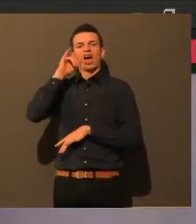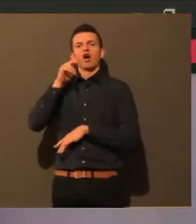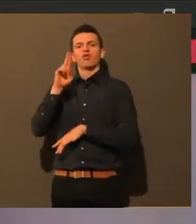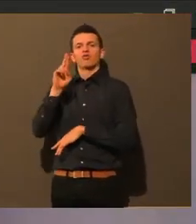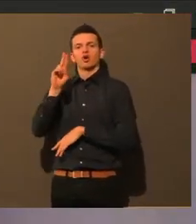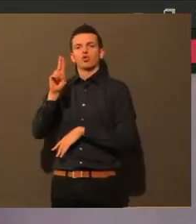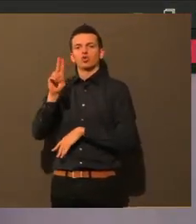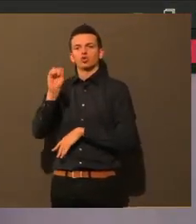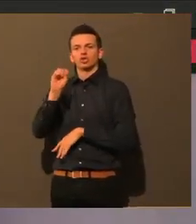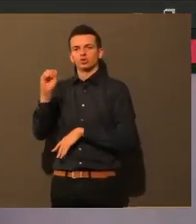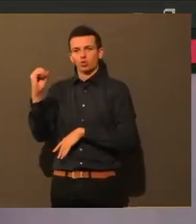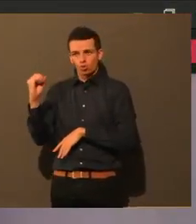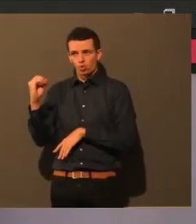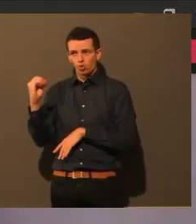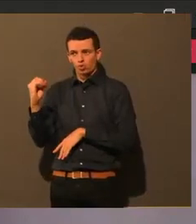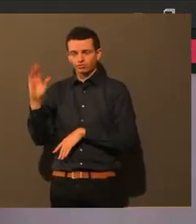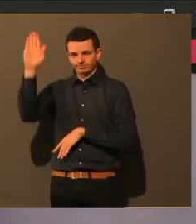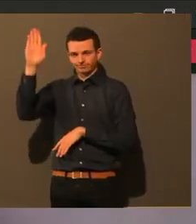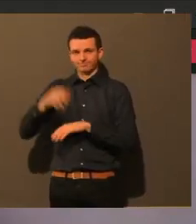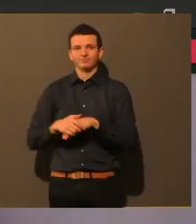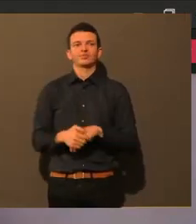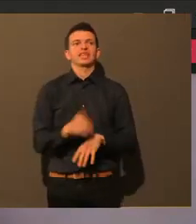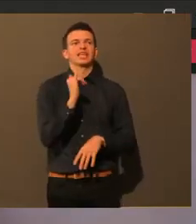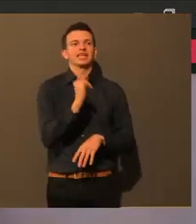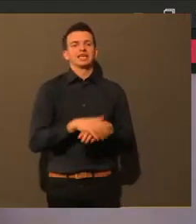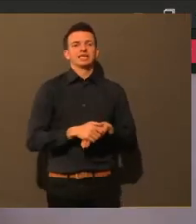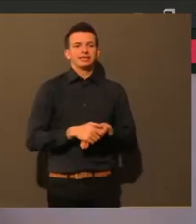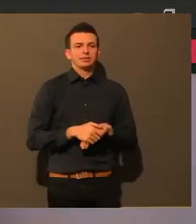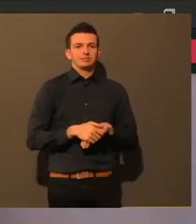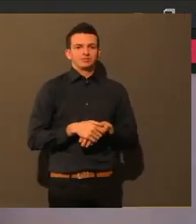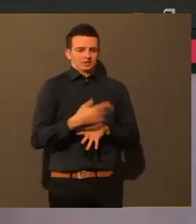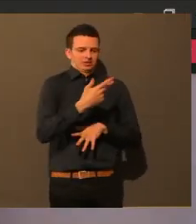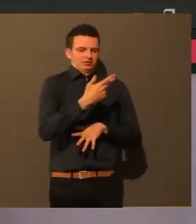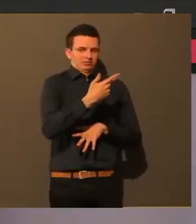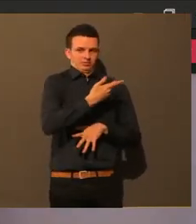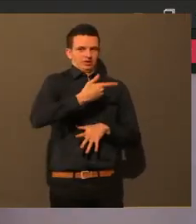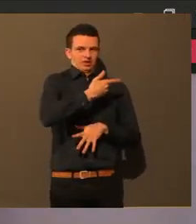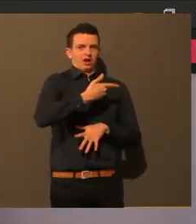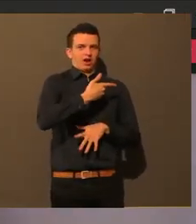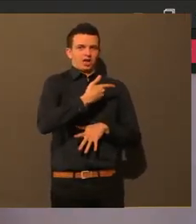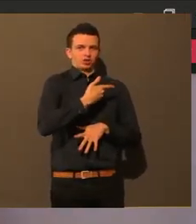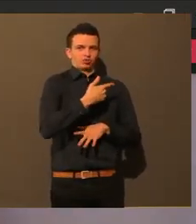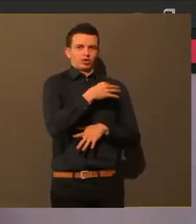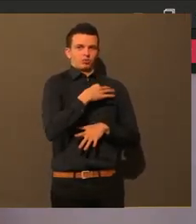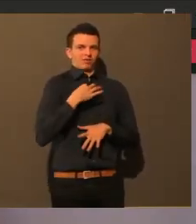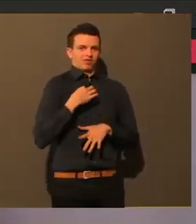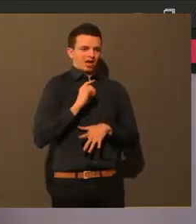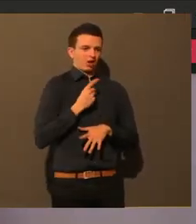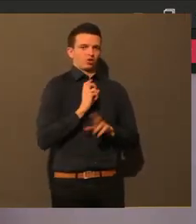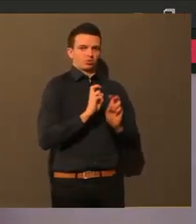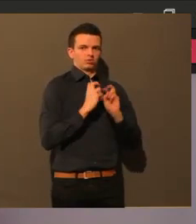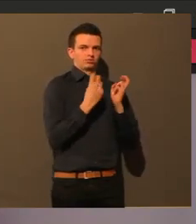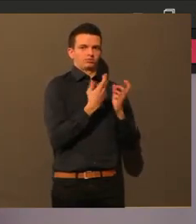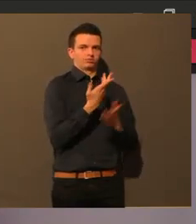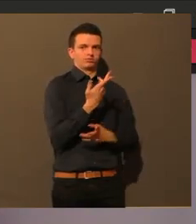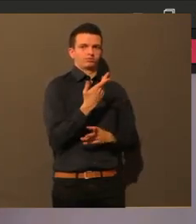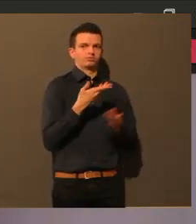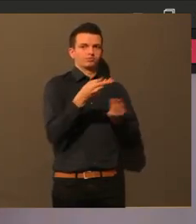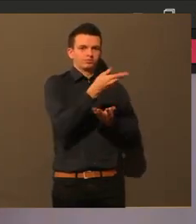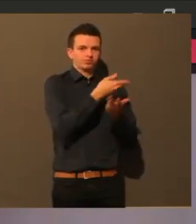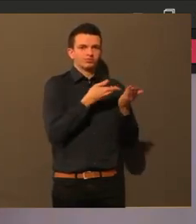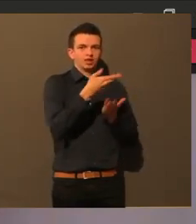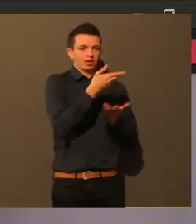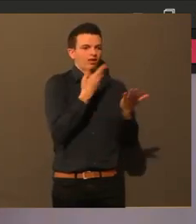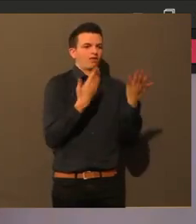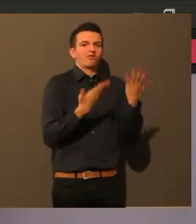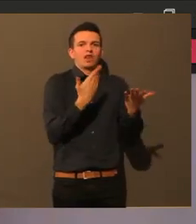Frau Kalcher, Herr Dombrovsky und ich, wir haben uns ja schon auch privat nochmal zusammengeschlossen und theoretisch hätten wir jetzt auch schon jemanden, der einen Bus zur